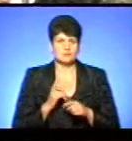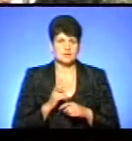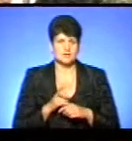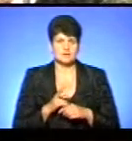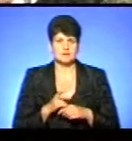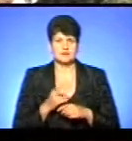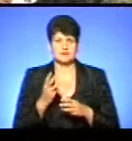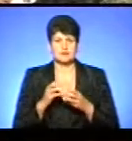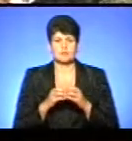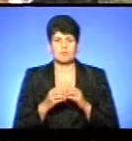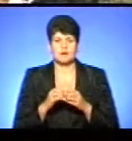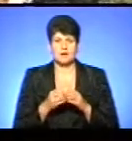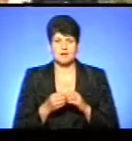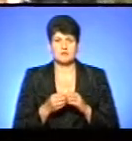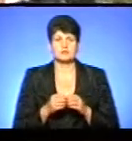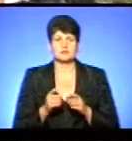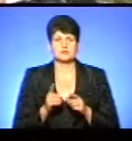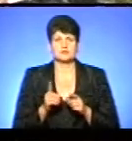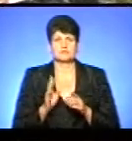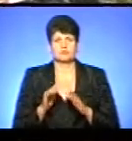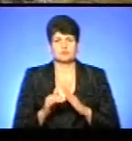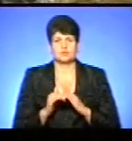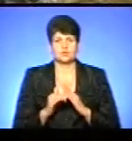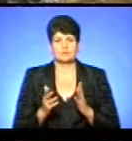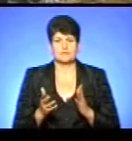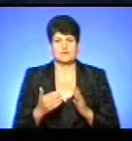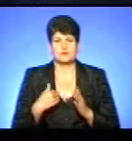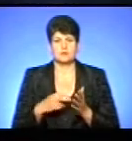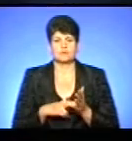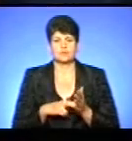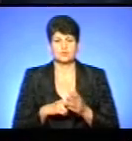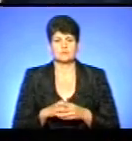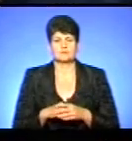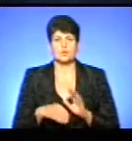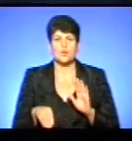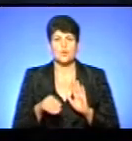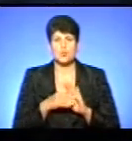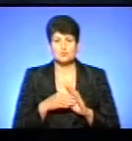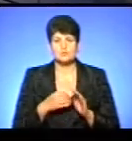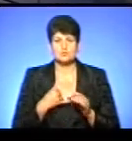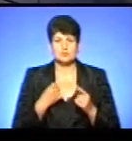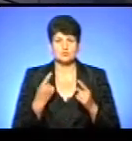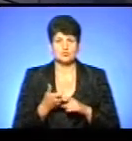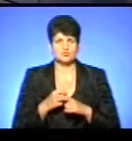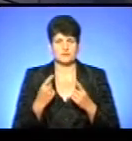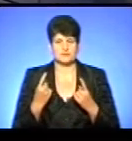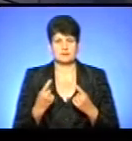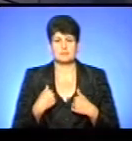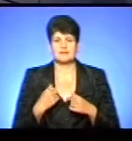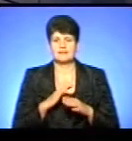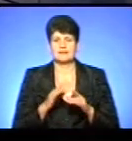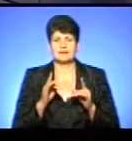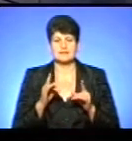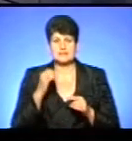скажу, які три проблеми, чи вони потім мені будуть допомагати. Я боюсь. Корупція в нас дуже велика. Ми не тільки